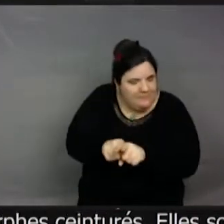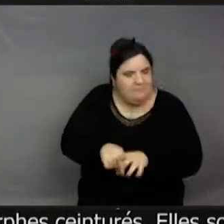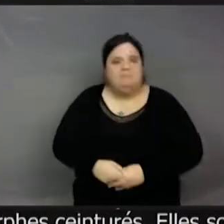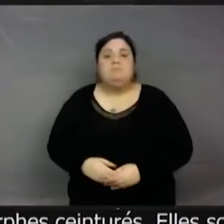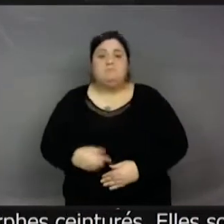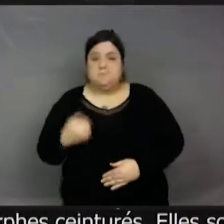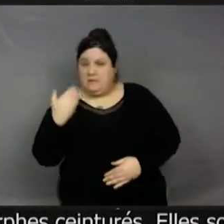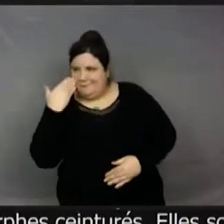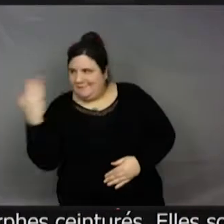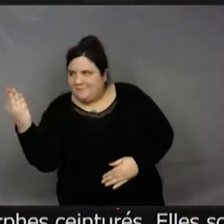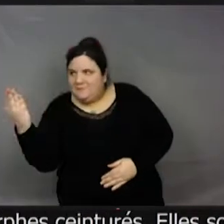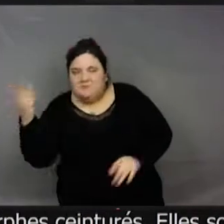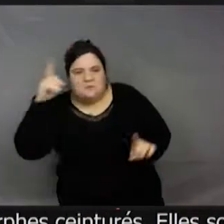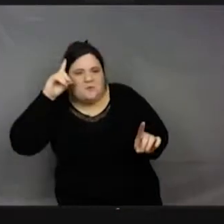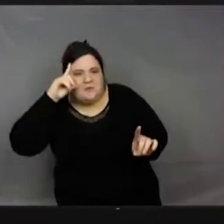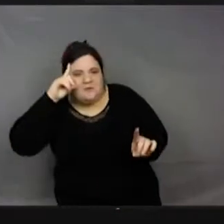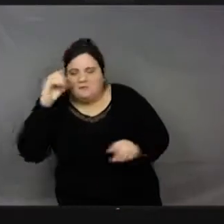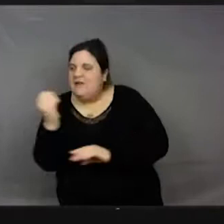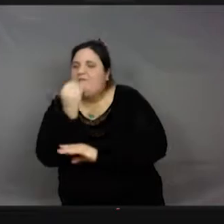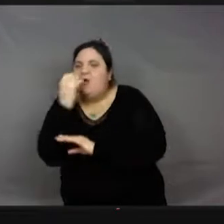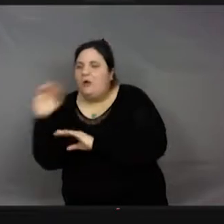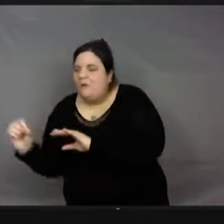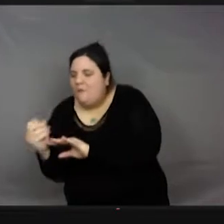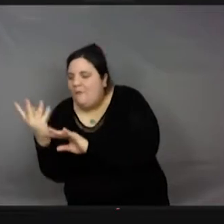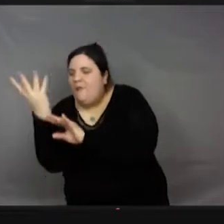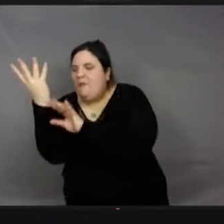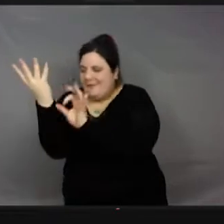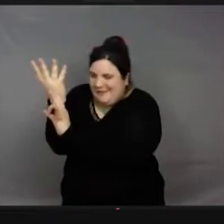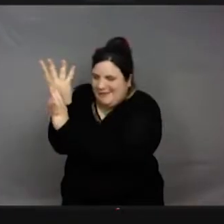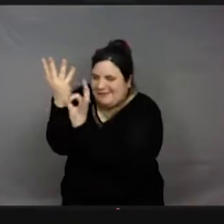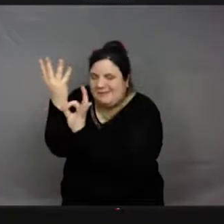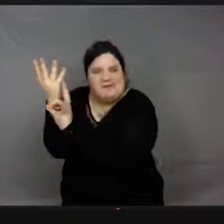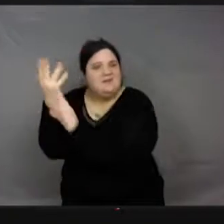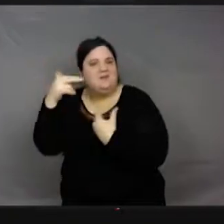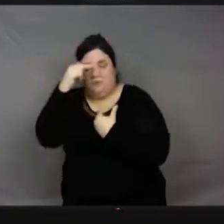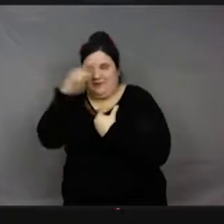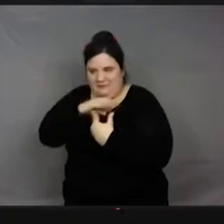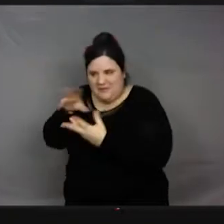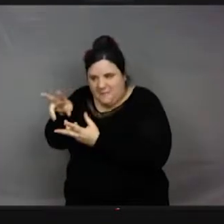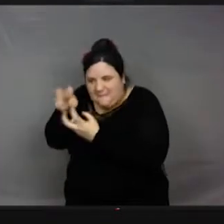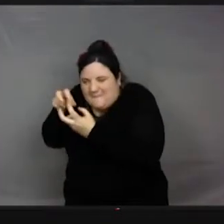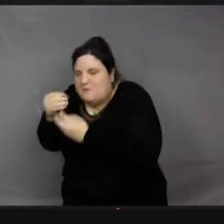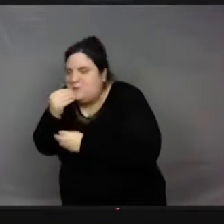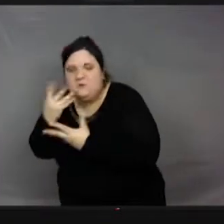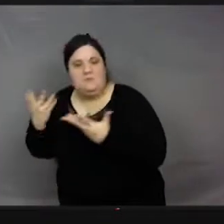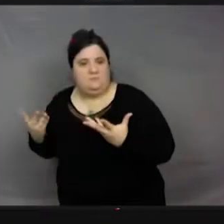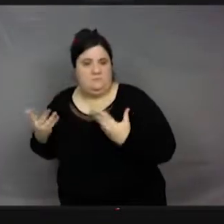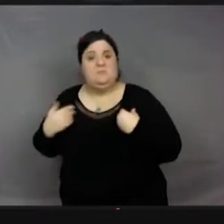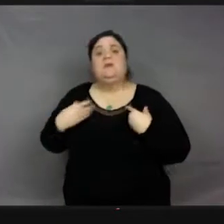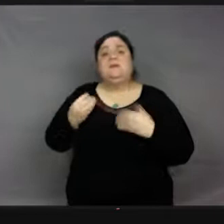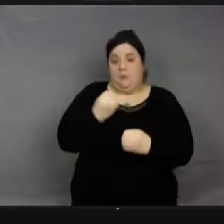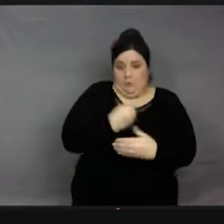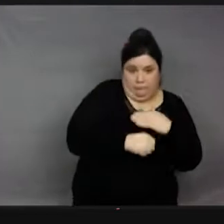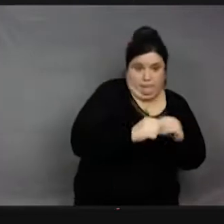larve, qui ressemble à une espèce de petite limace, et d'ailleurs, elles sont élevées pour lutter contre les pucerons, sa larve, qui ressemble à une espèce de petite limace, mange les